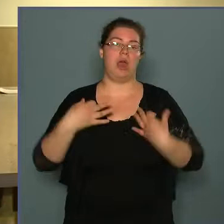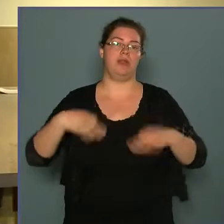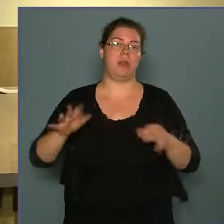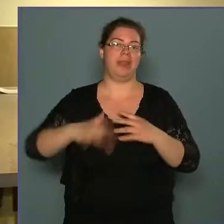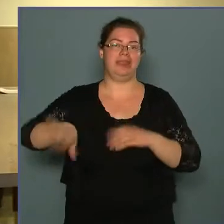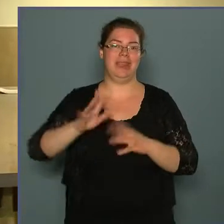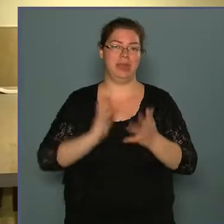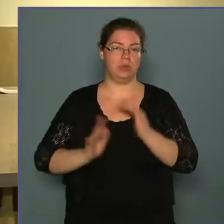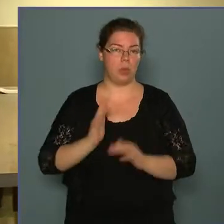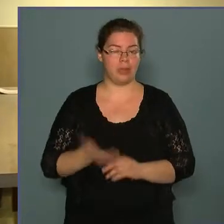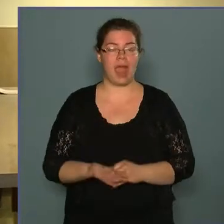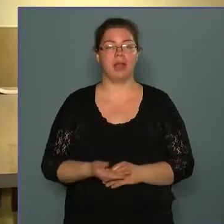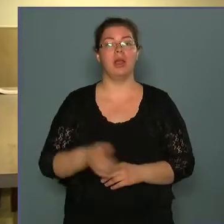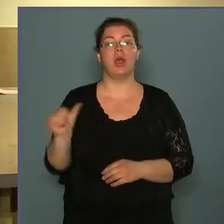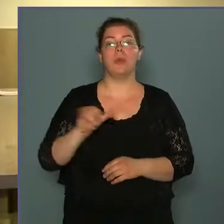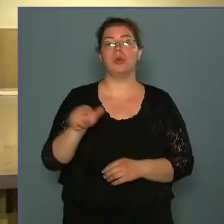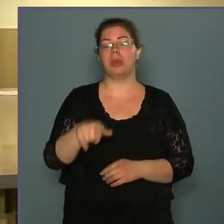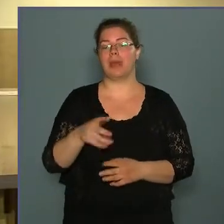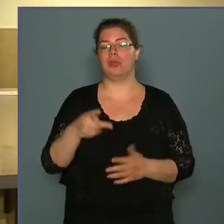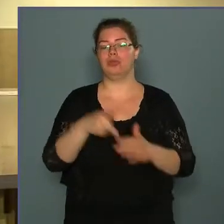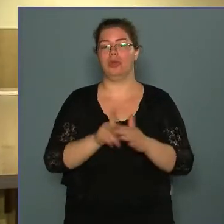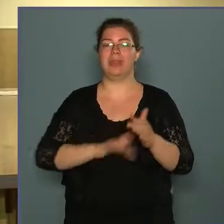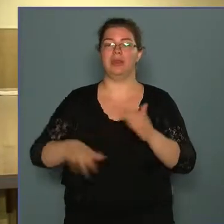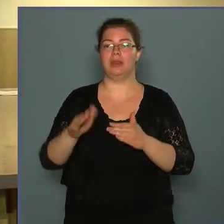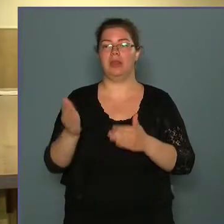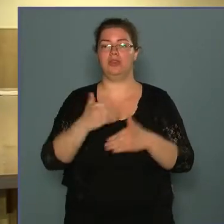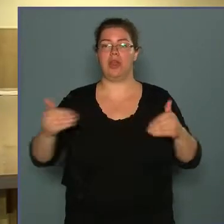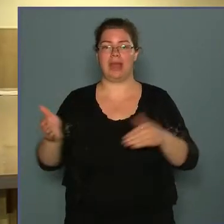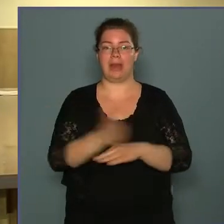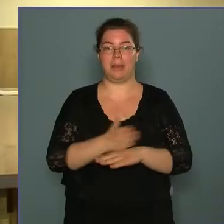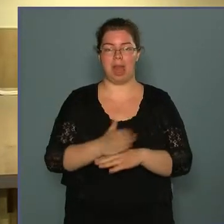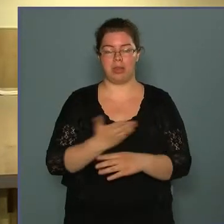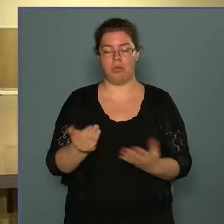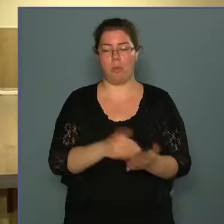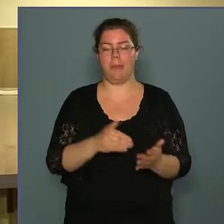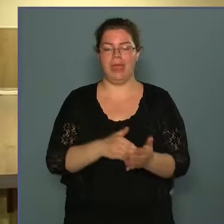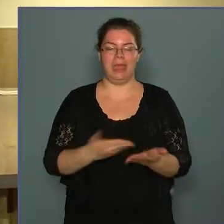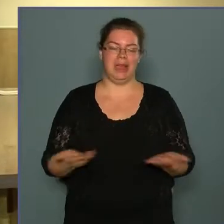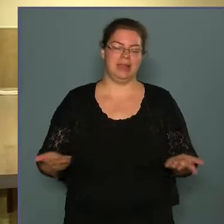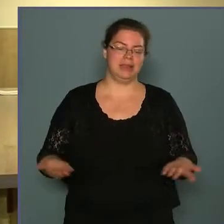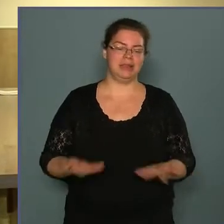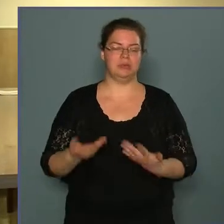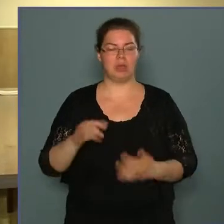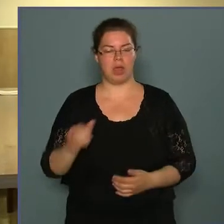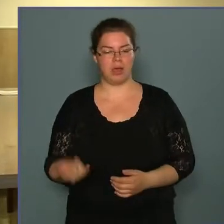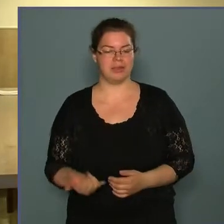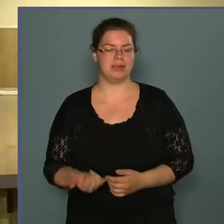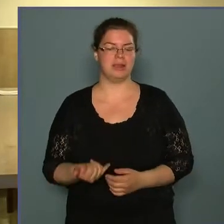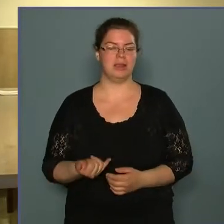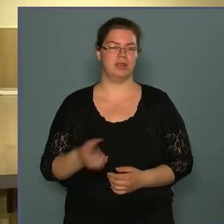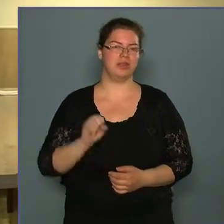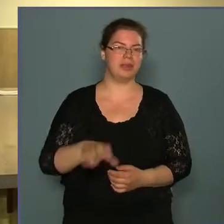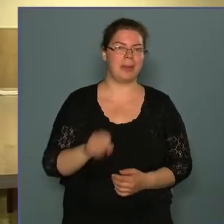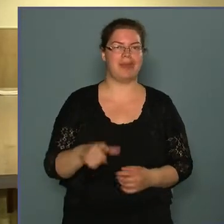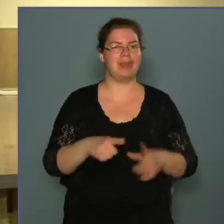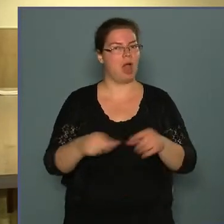tüzek. Budapest közigazgatási határán belül még gazt és szemetet,